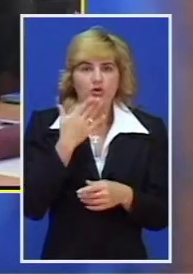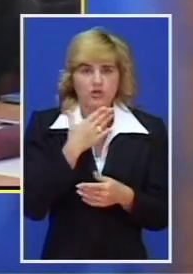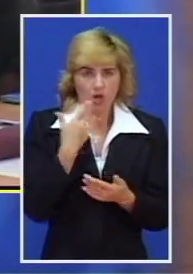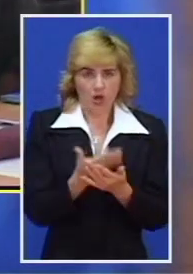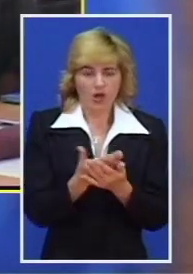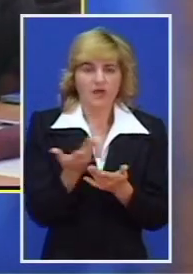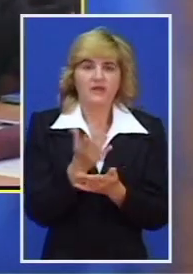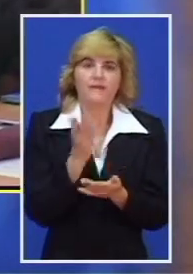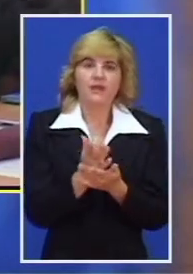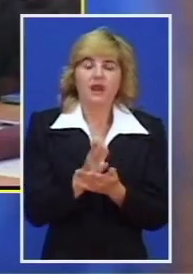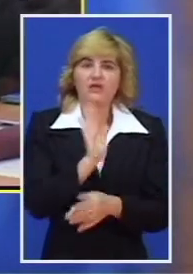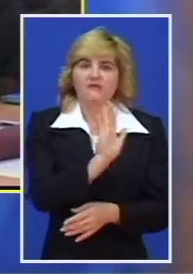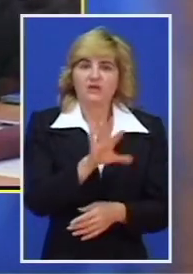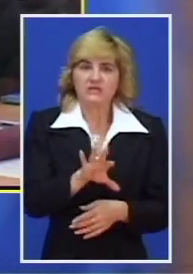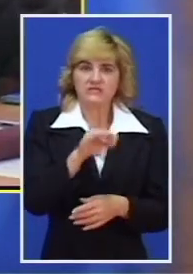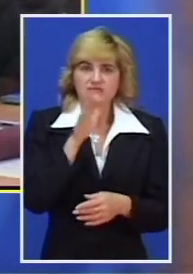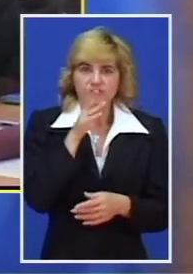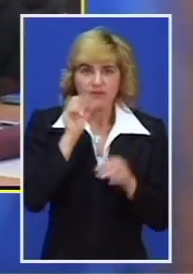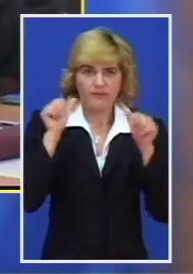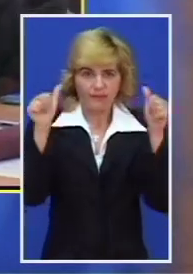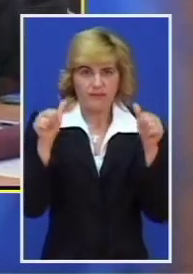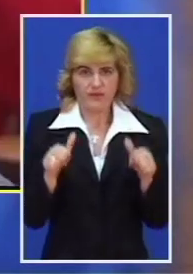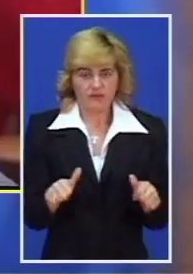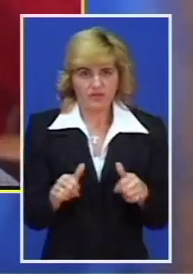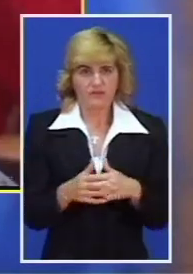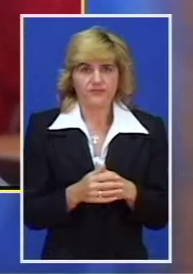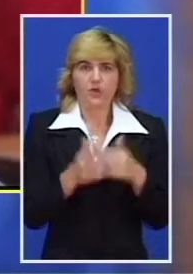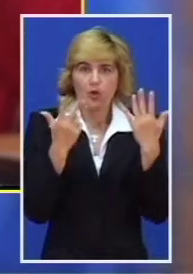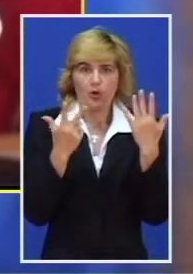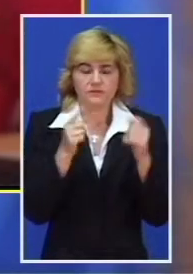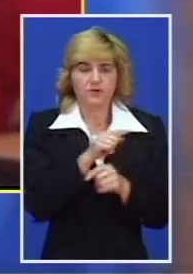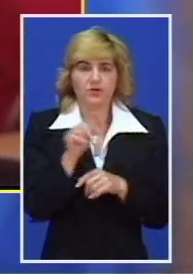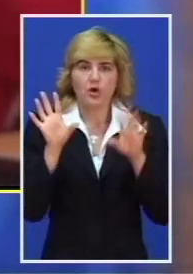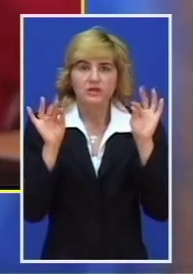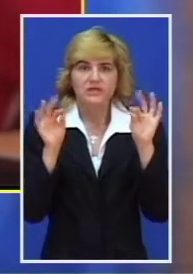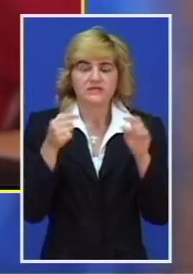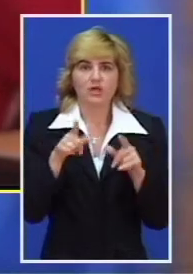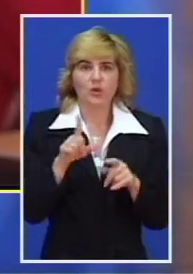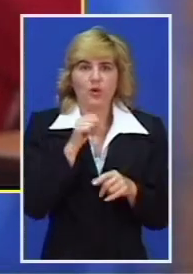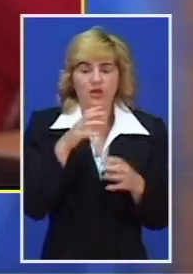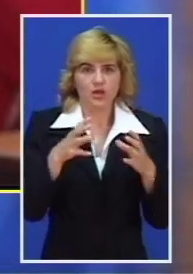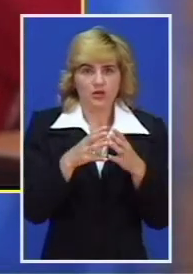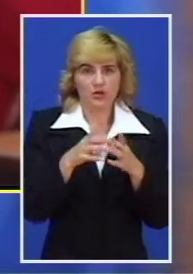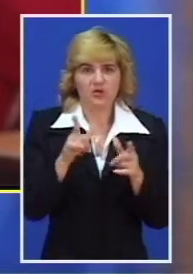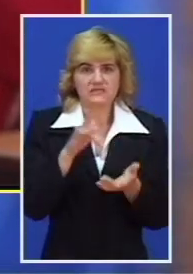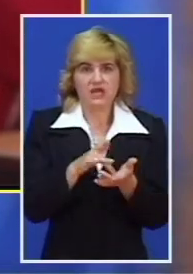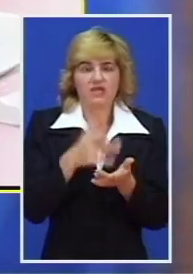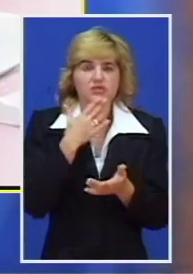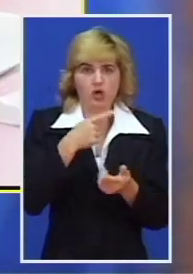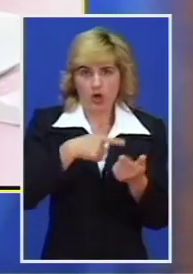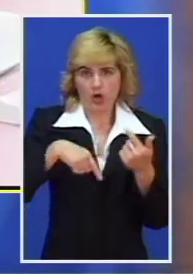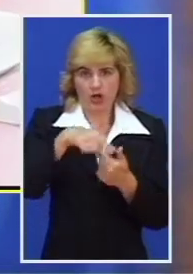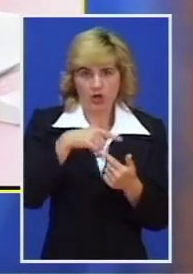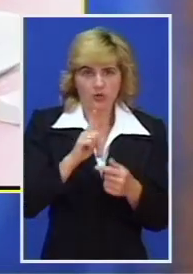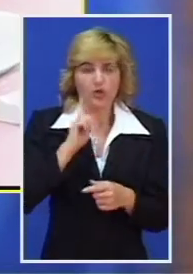su učenici polagali kvalifikacijni ispit, a od 8. i 10. jula obavit će se prvi upisni krug u srednje škole. Drugi